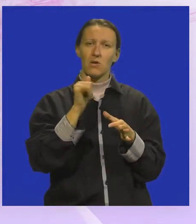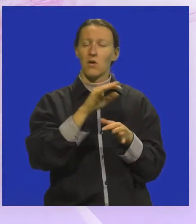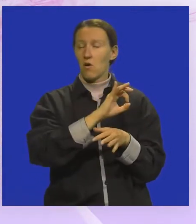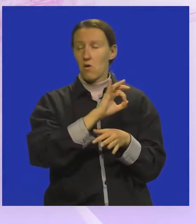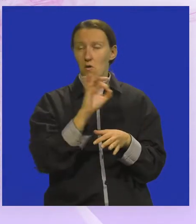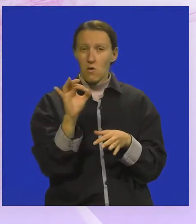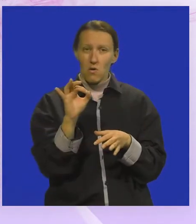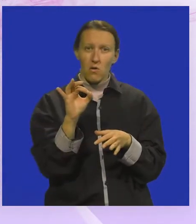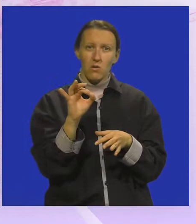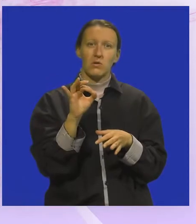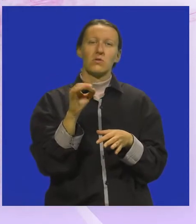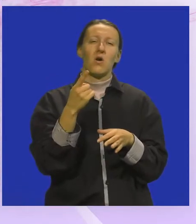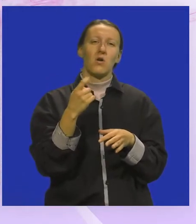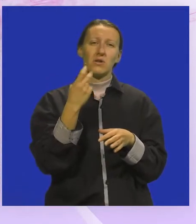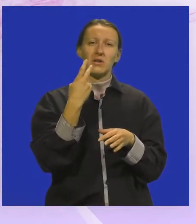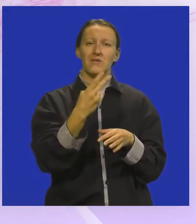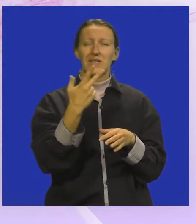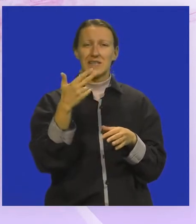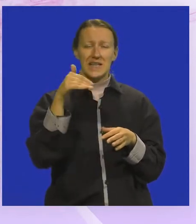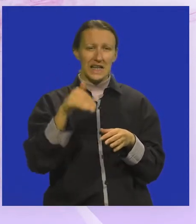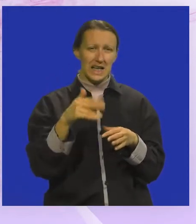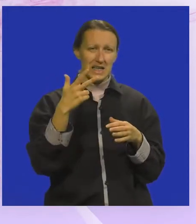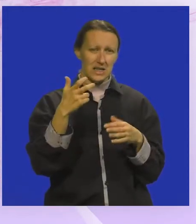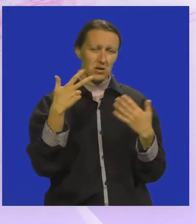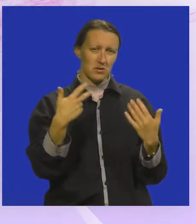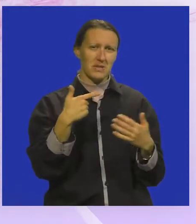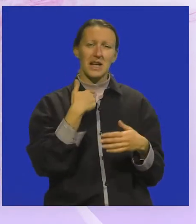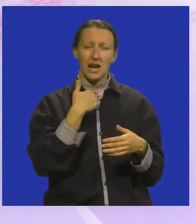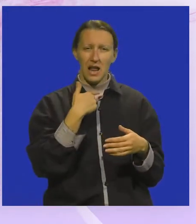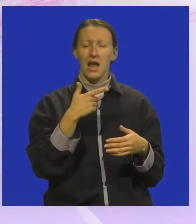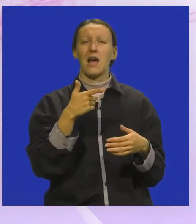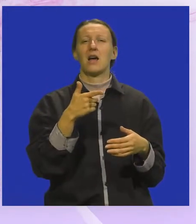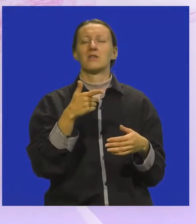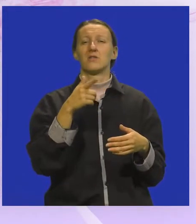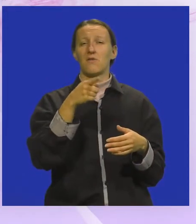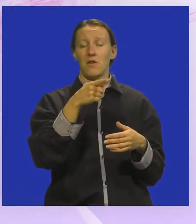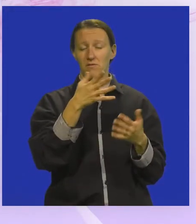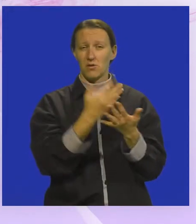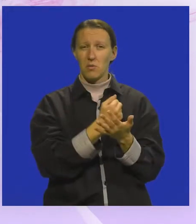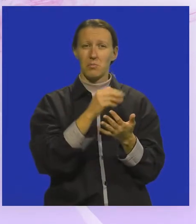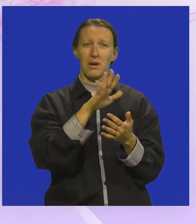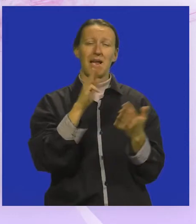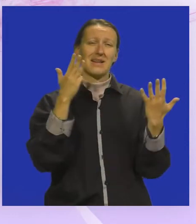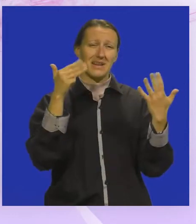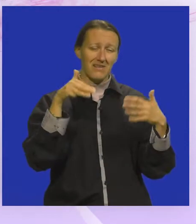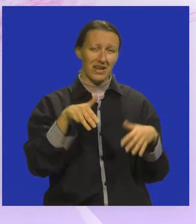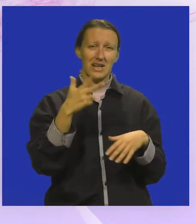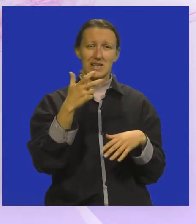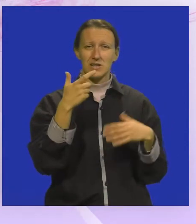fantastičan. Od 23.380 glasova ladonja je dobila 9